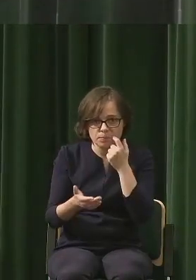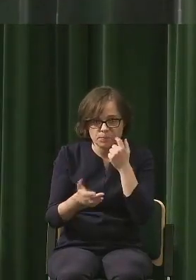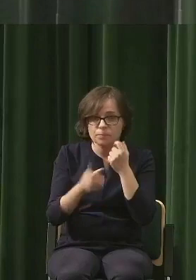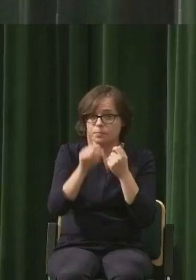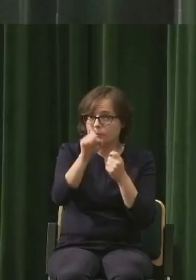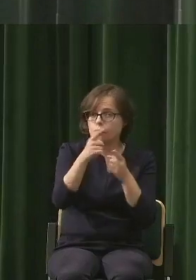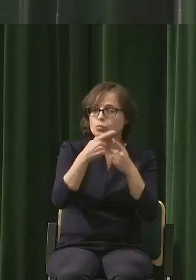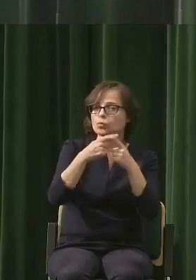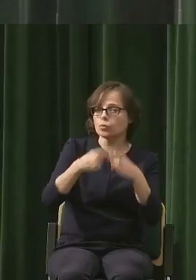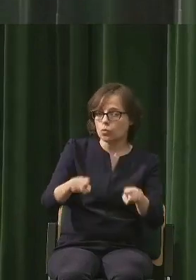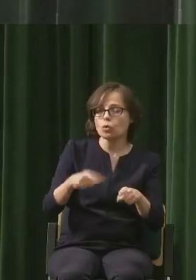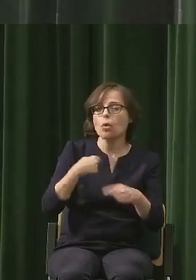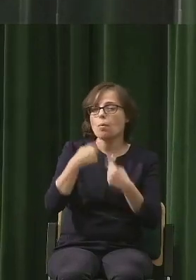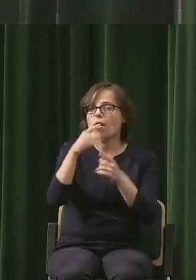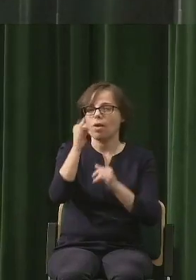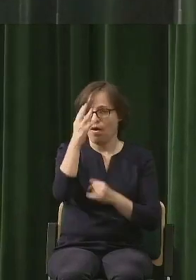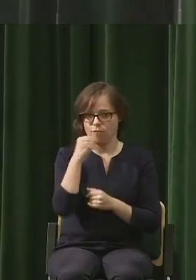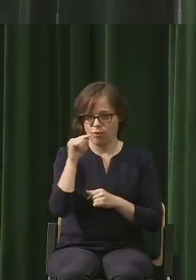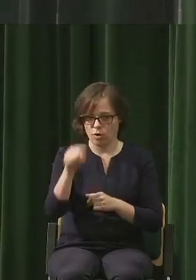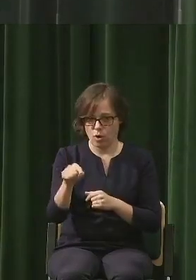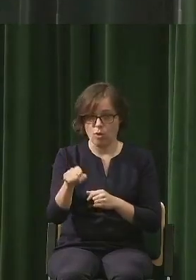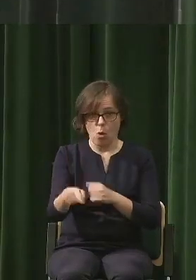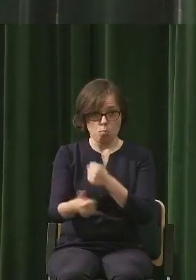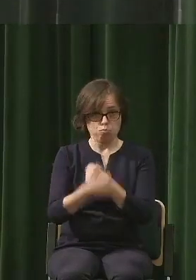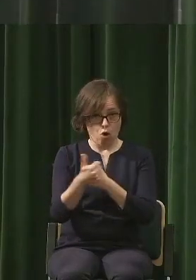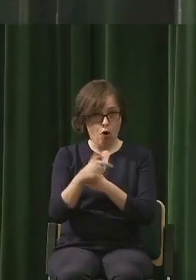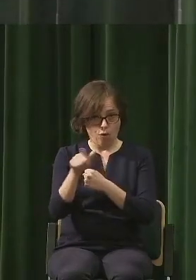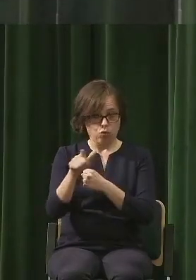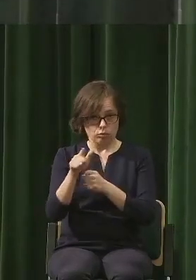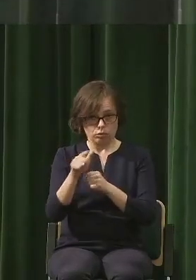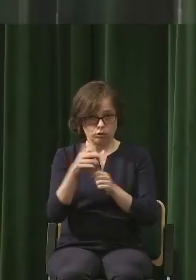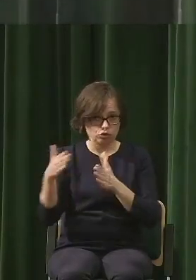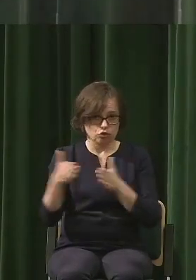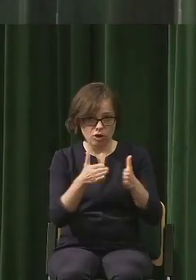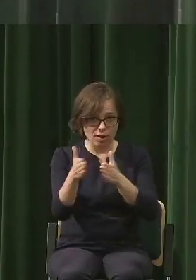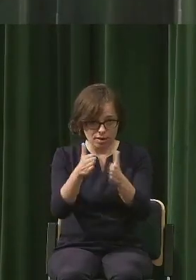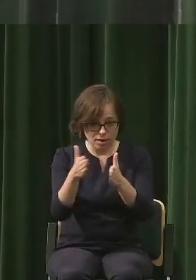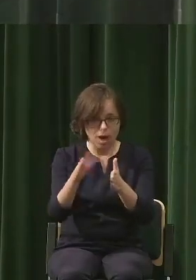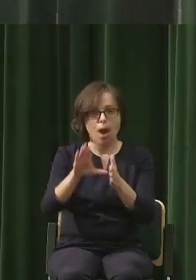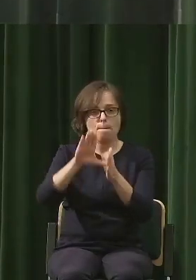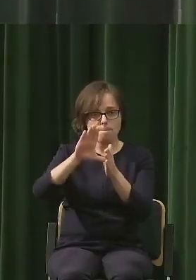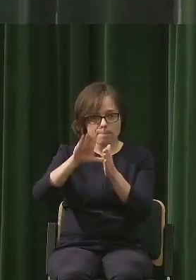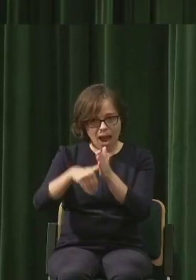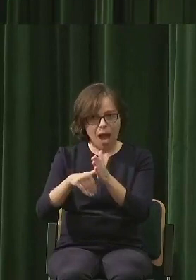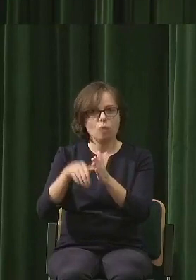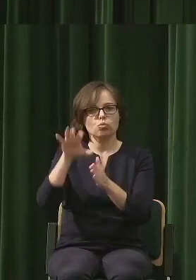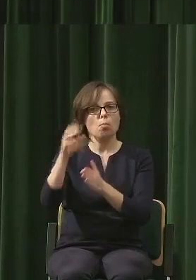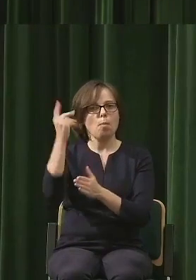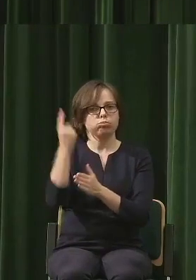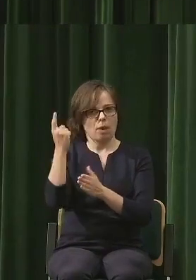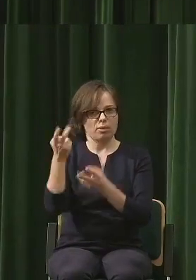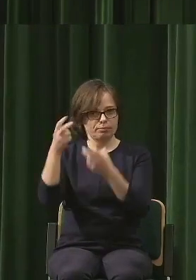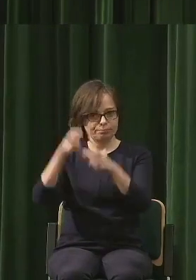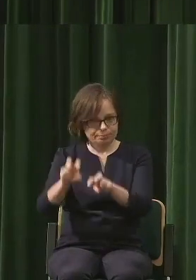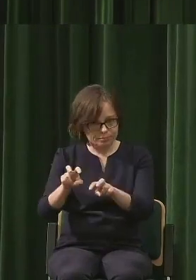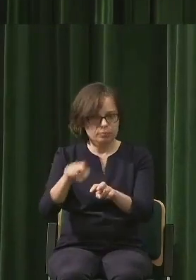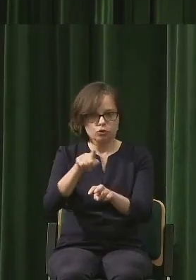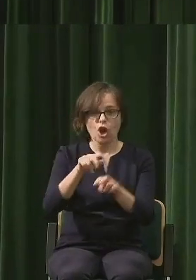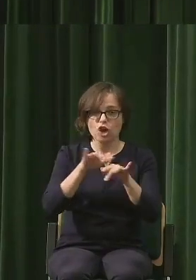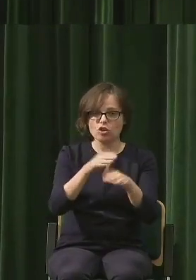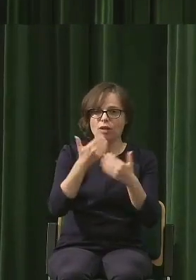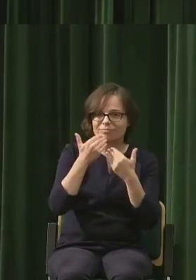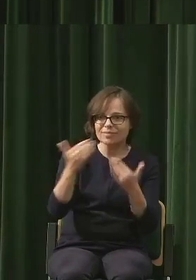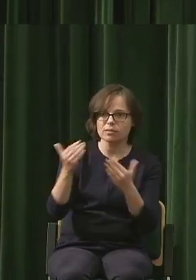portret tego miejsca. Ze względu na te rzeki powstało w tym miejscu miasto przemysłowe, te rzeki napędzały różnego rodzaju